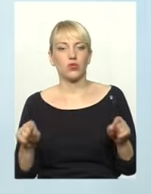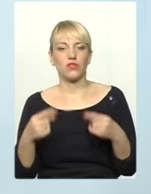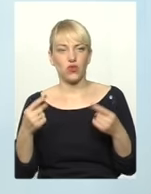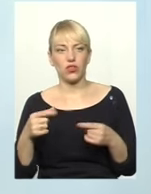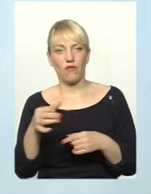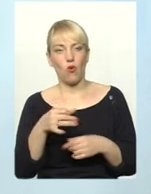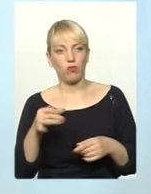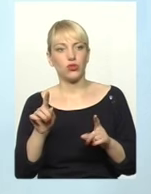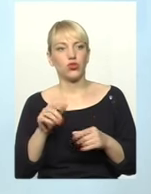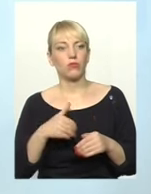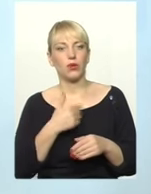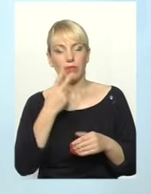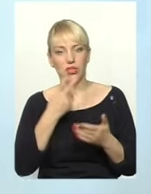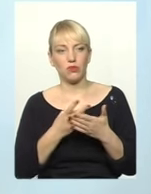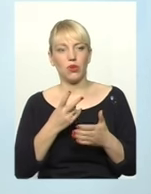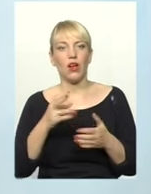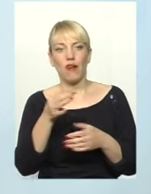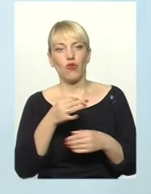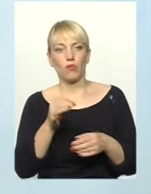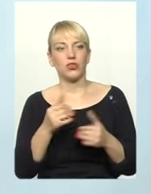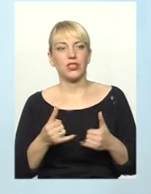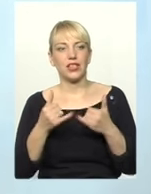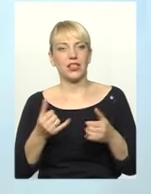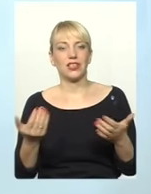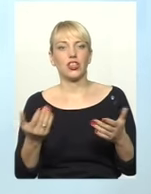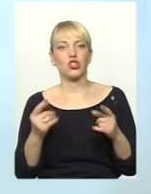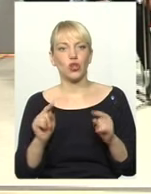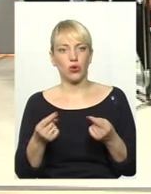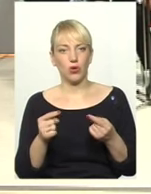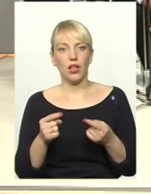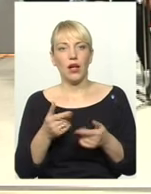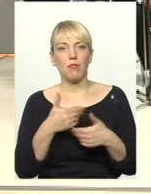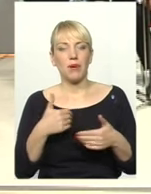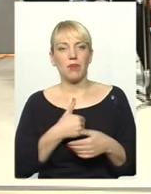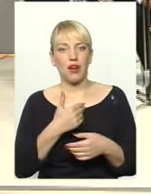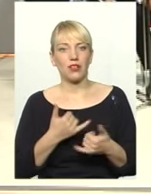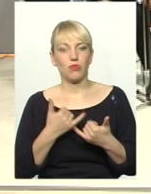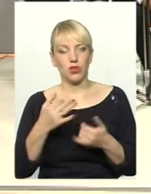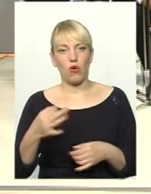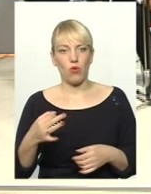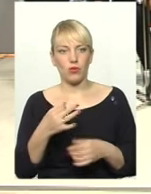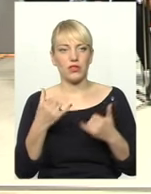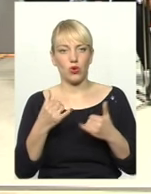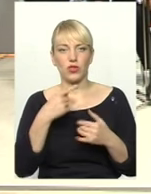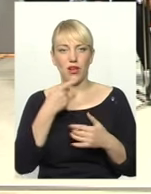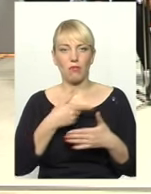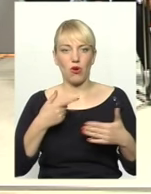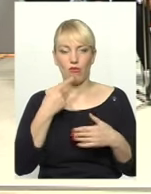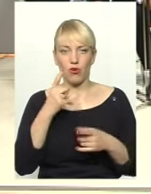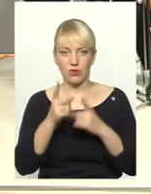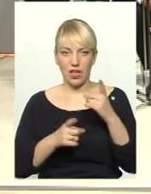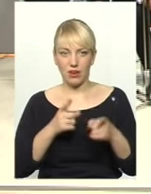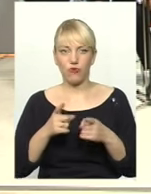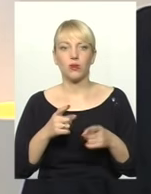області, що ми бачимо в області, і чого ми прагнемо для області. Ми сьогодні говоримо за аеропорт, давайте